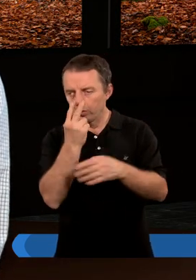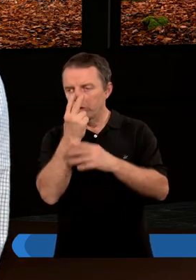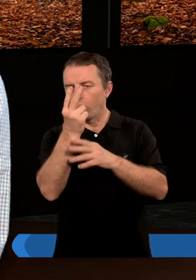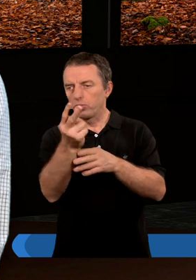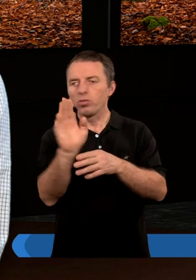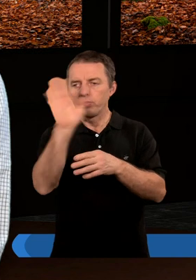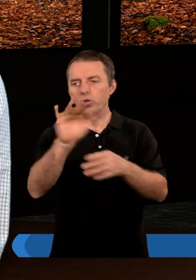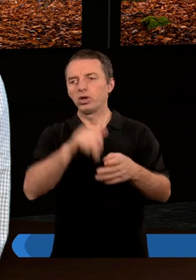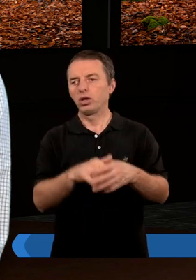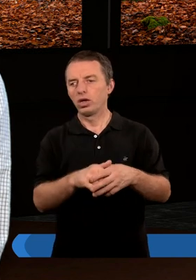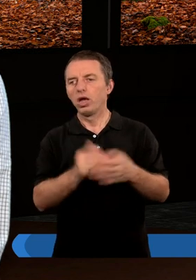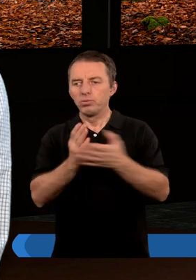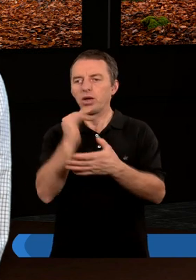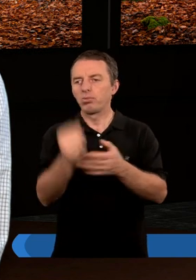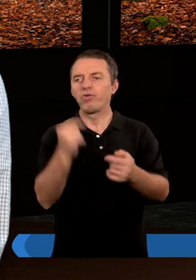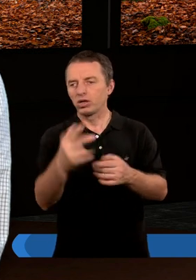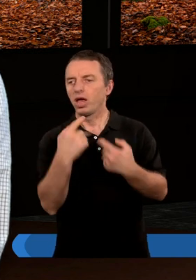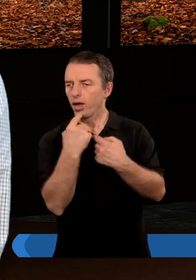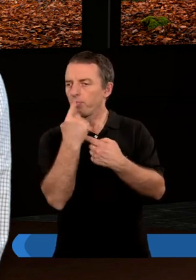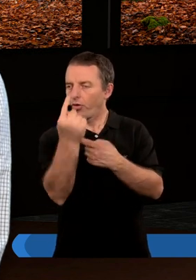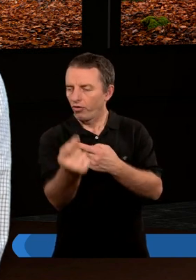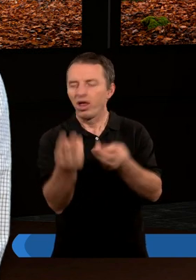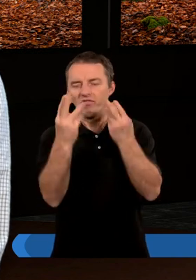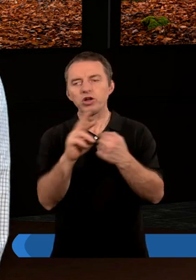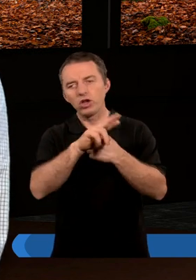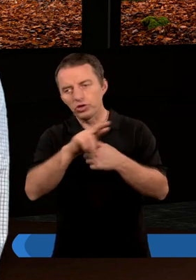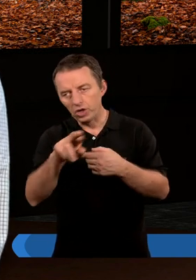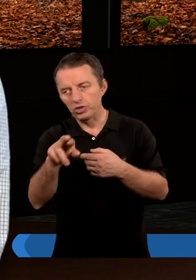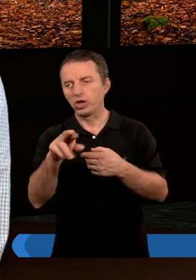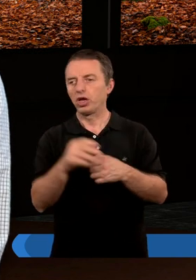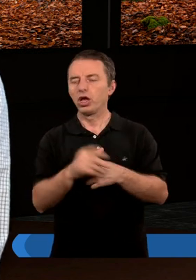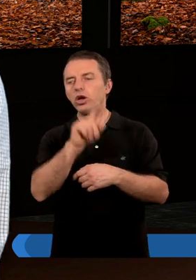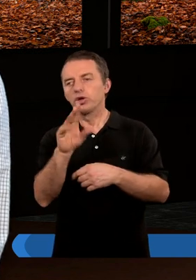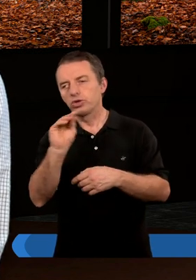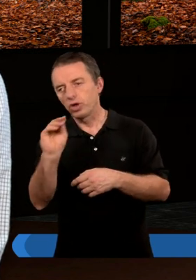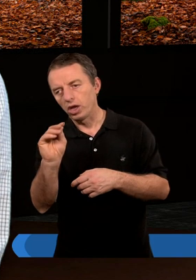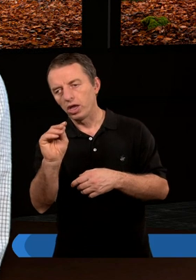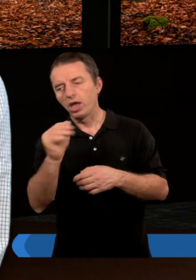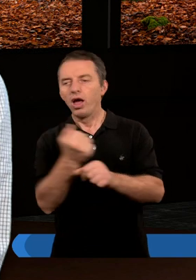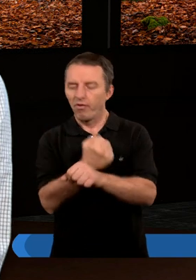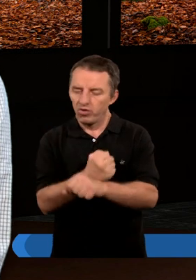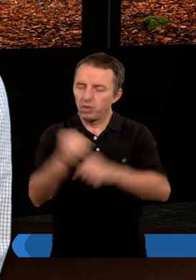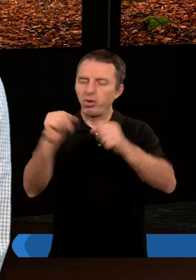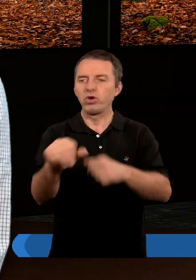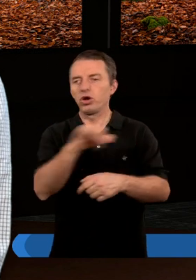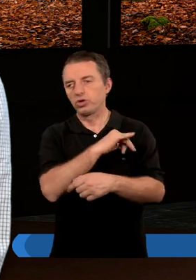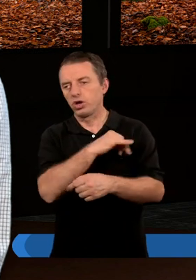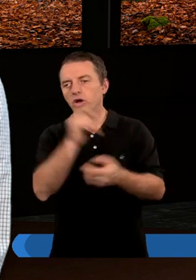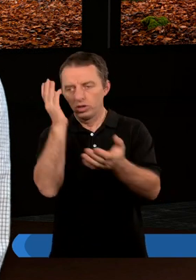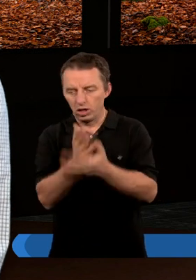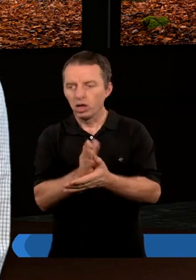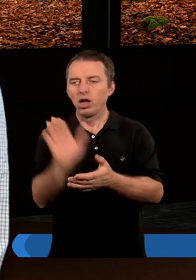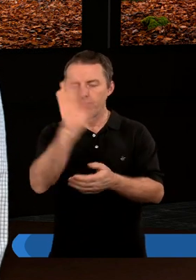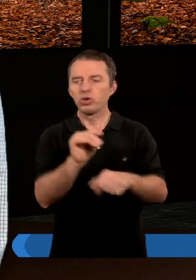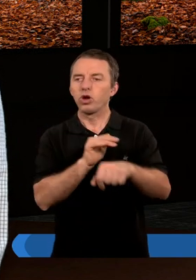możemy zobaczyć, że Bóg przez Paula chce powiedzieć ważne rzeczy. Że wybawić nas od grzecha to